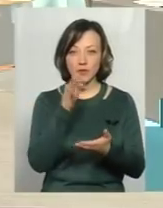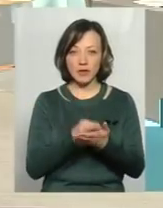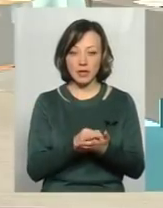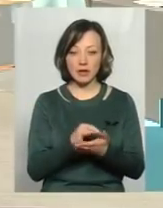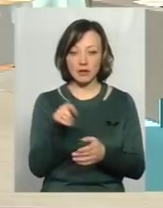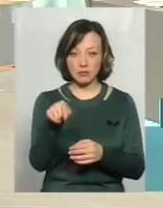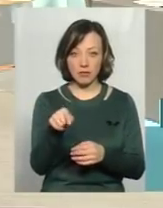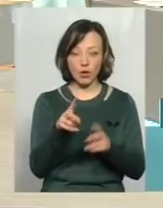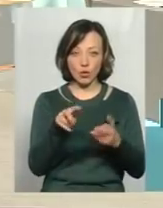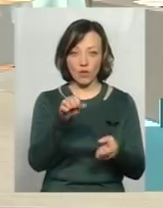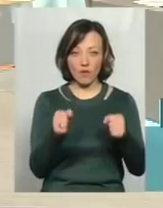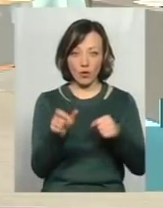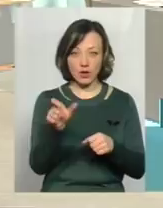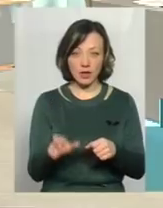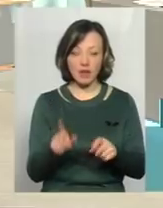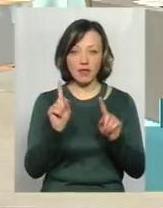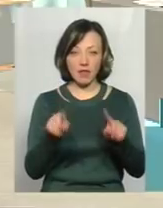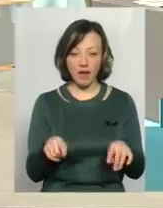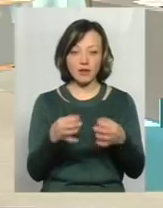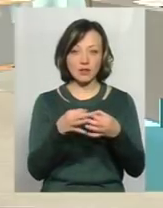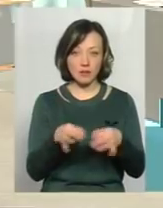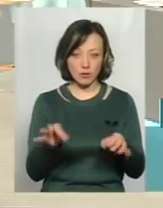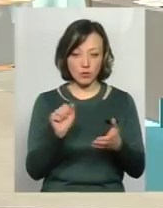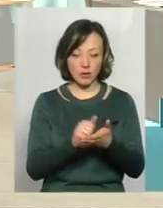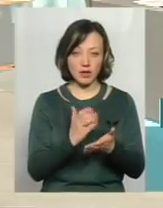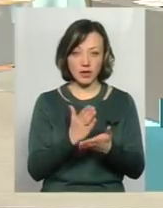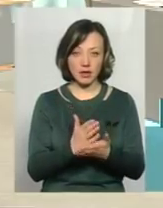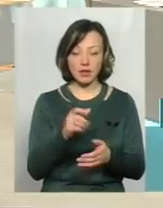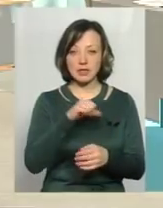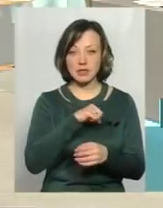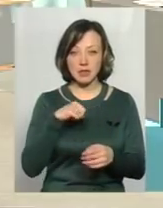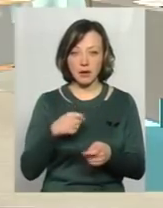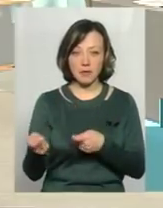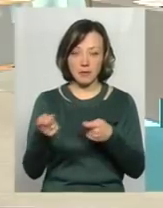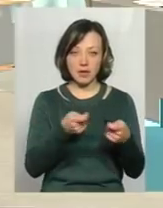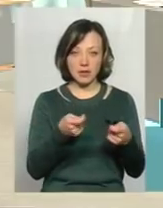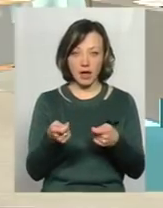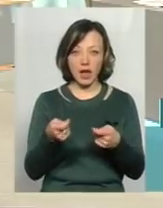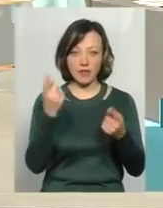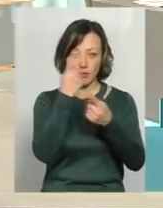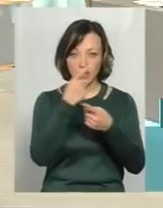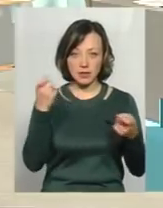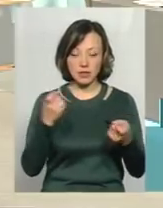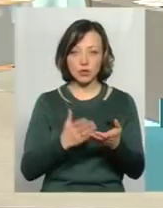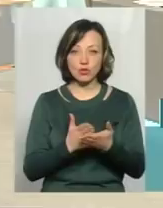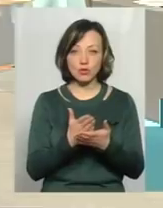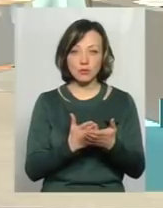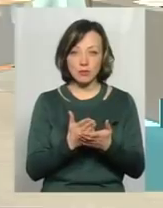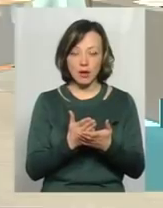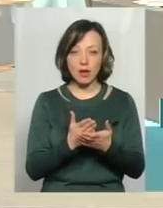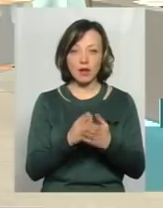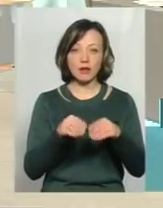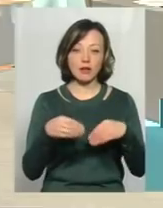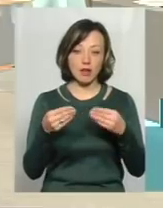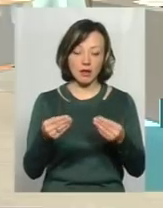перевізник. Навіть якщо він легалізований, за пасажира несе перевізник. Інформаційна служба несе відповідальність за якість